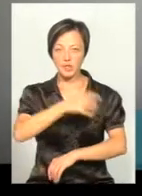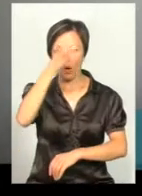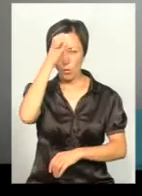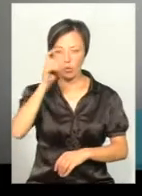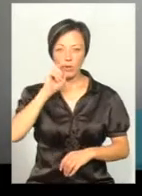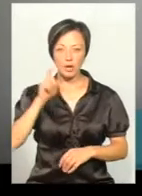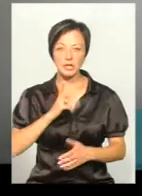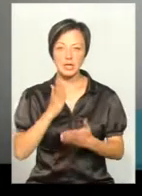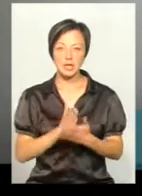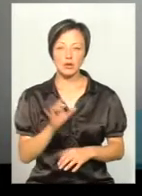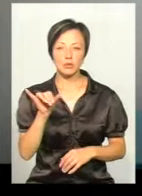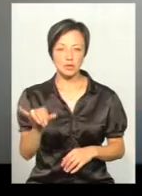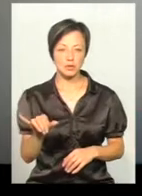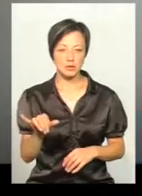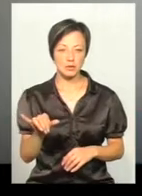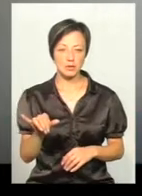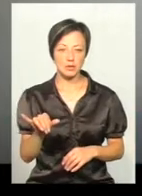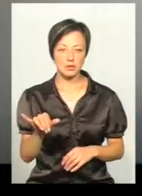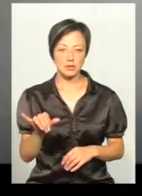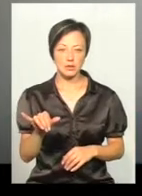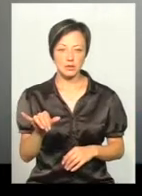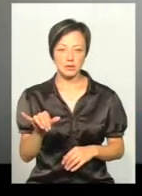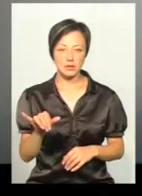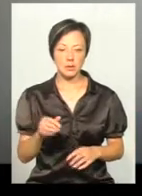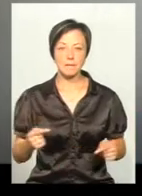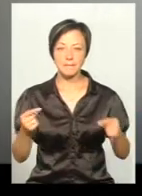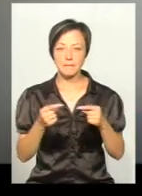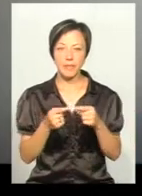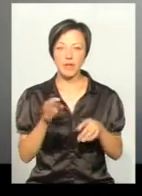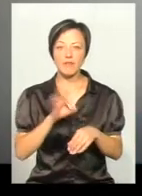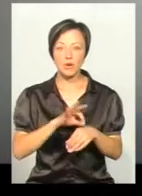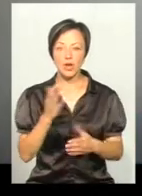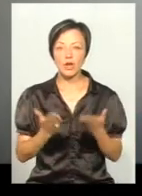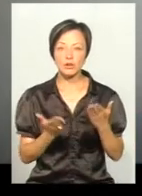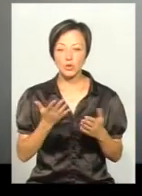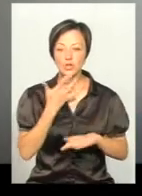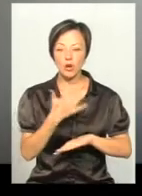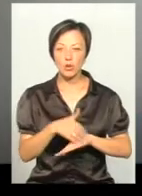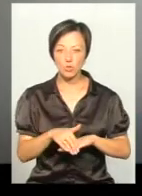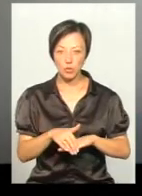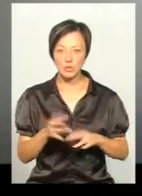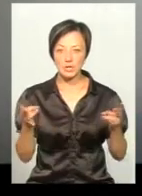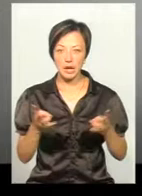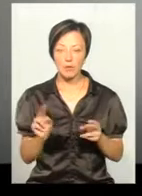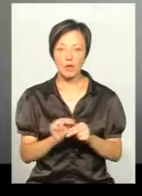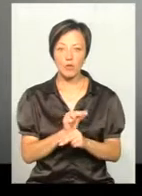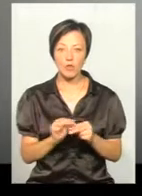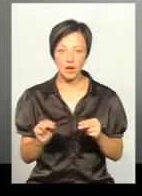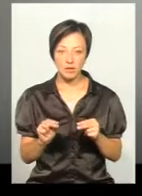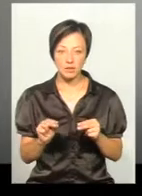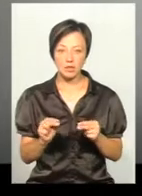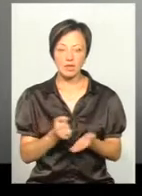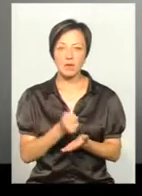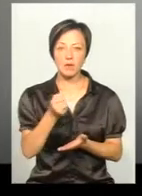держави, в нас є в них квоти, яких ми направляємо тих хворих. Якщо за кордоном треба лікувати, то ми